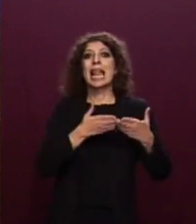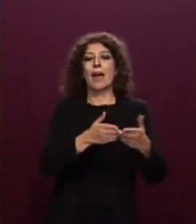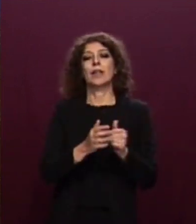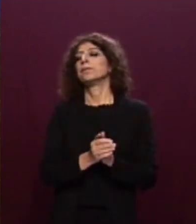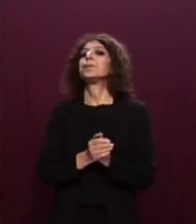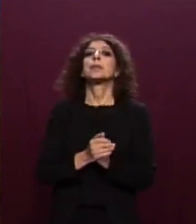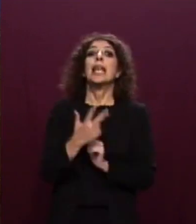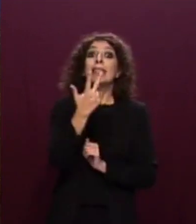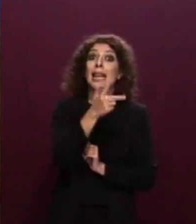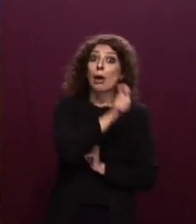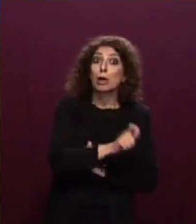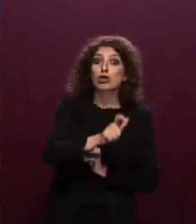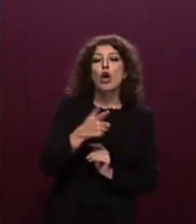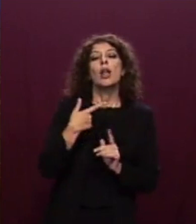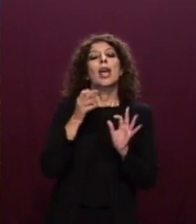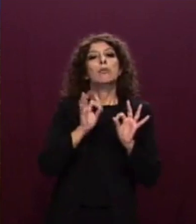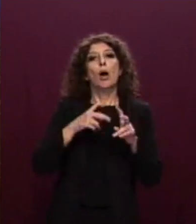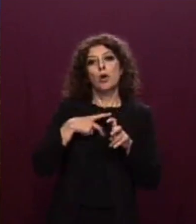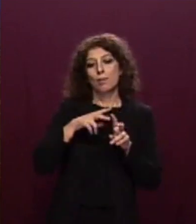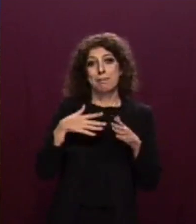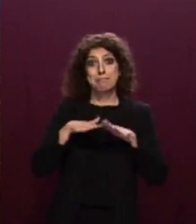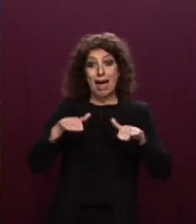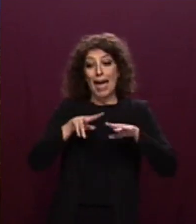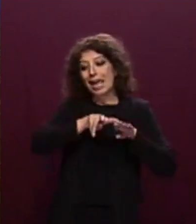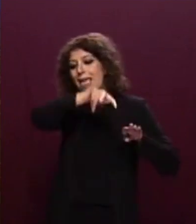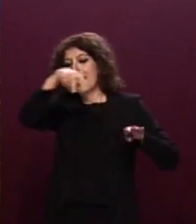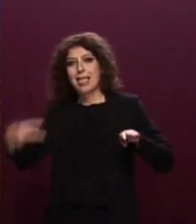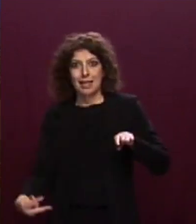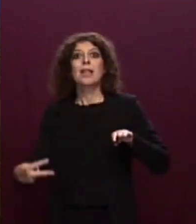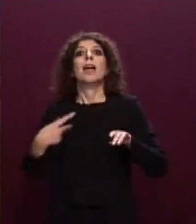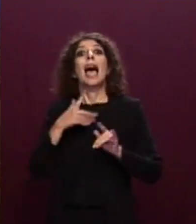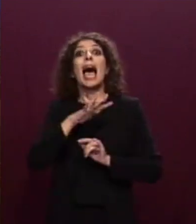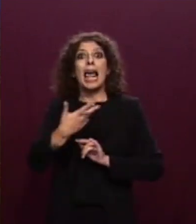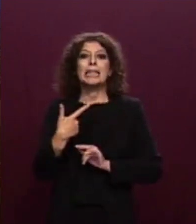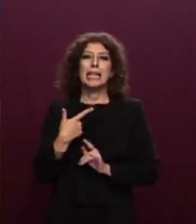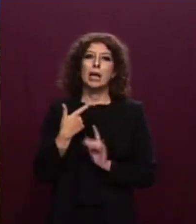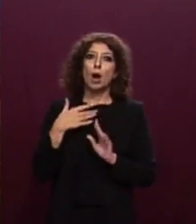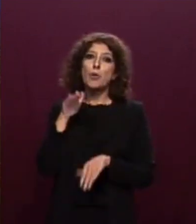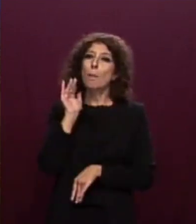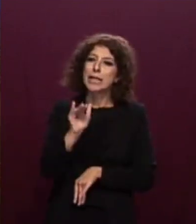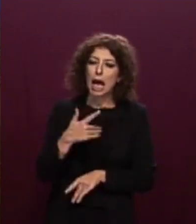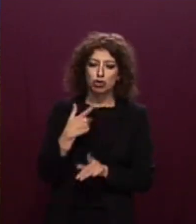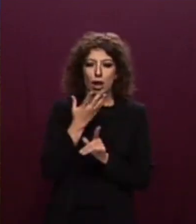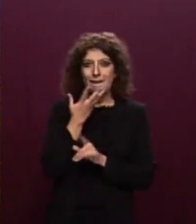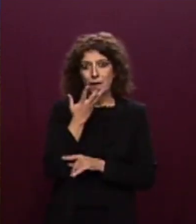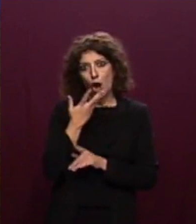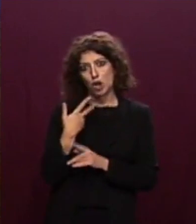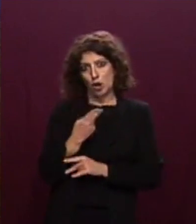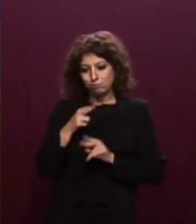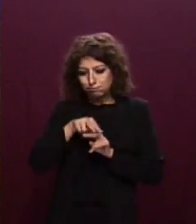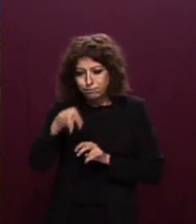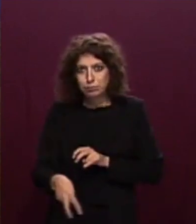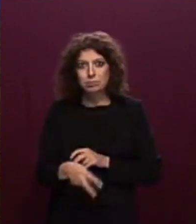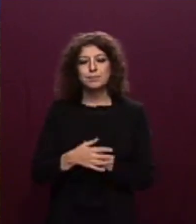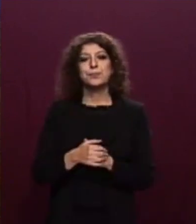immediatamente soccorsi, si erano gettati in mare dal ponte e che altri minacciavano di farlo. Anche qui, dopo tre giorni,